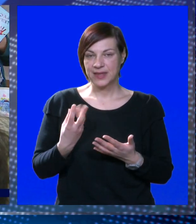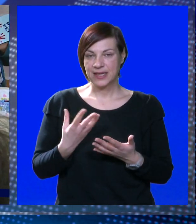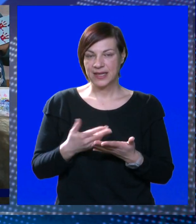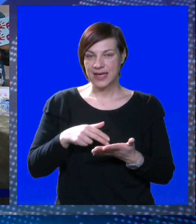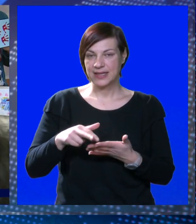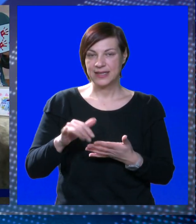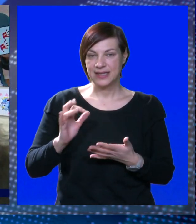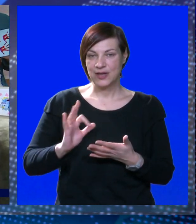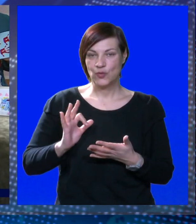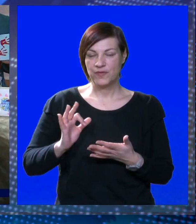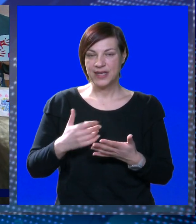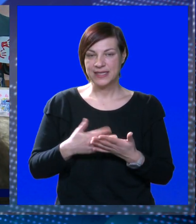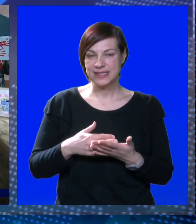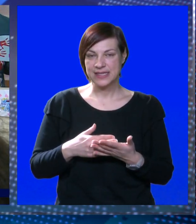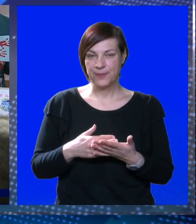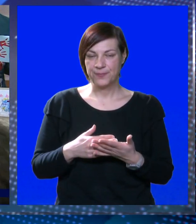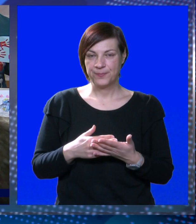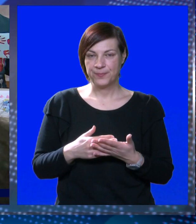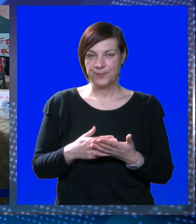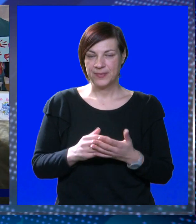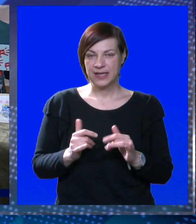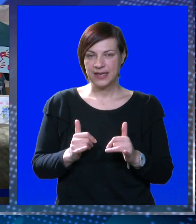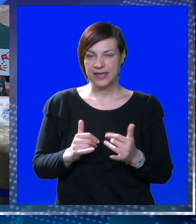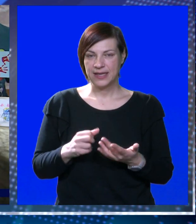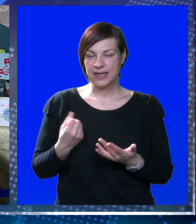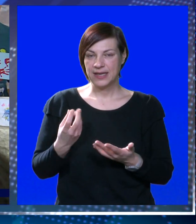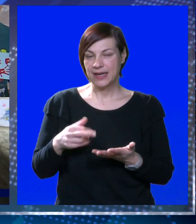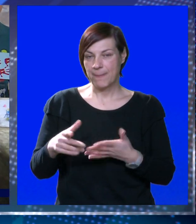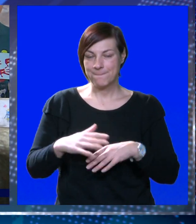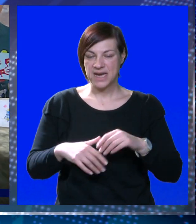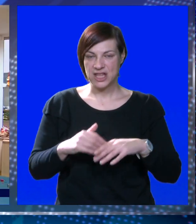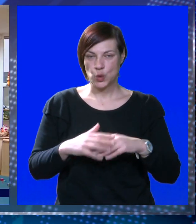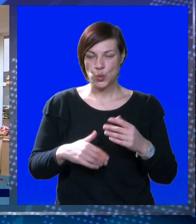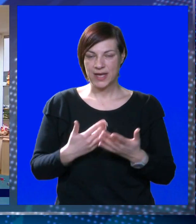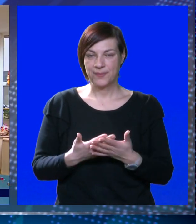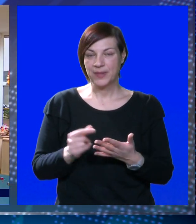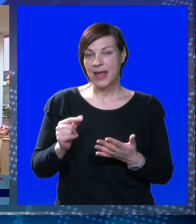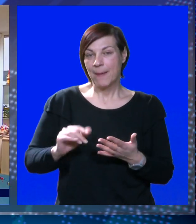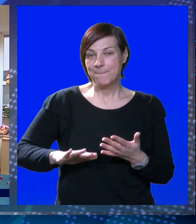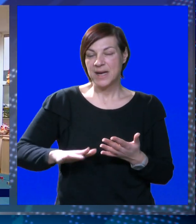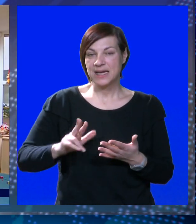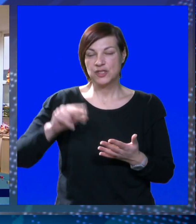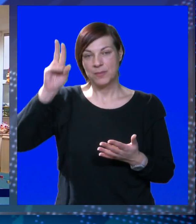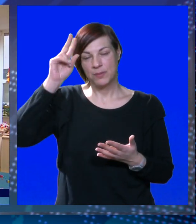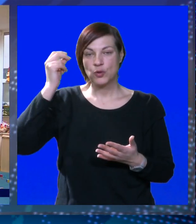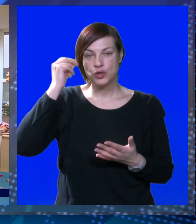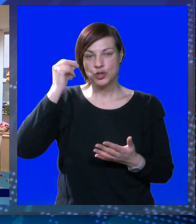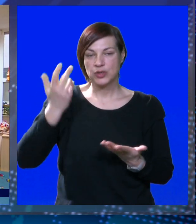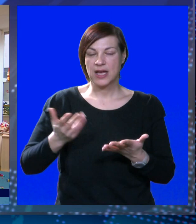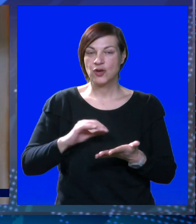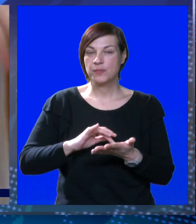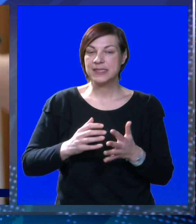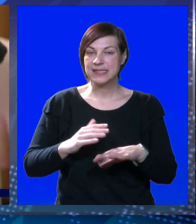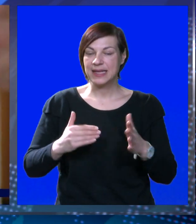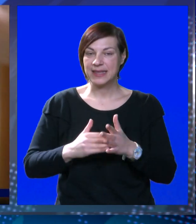Kad idem u vese, onda idem praju ruke. Male nisu imali priliku čuti